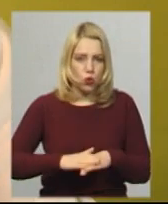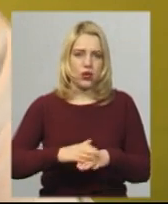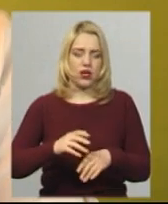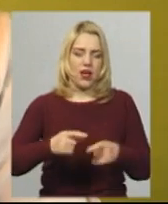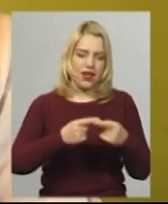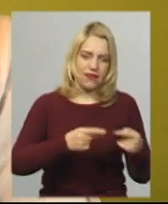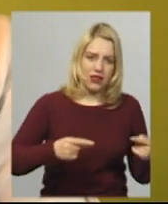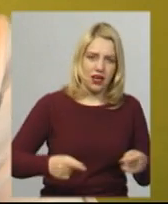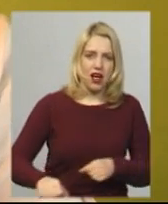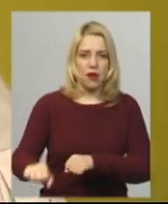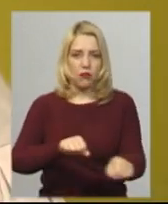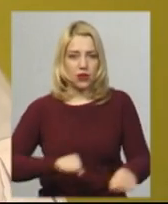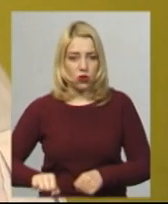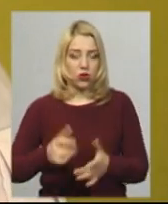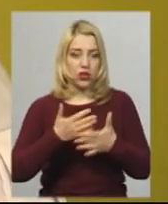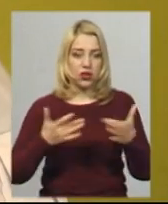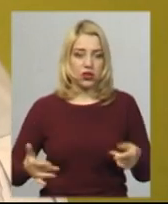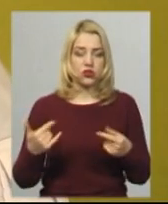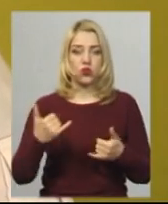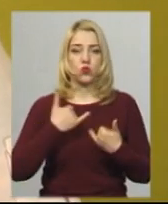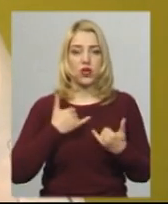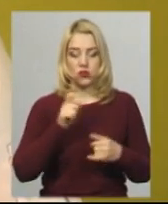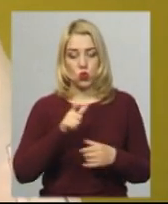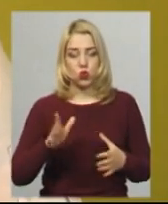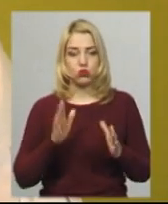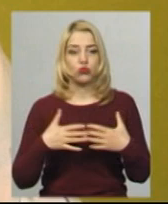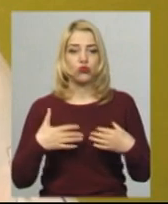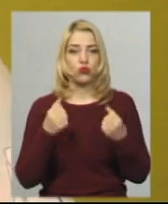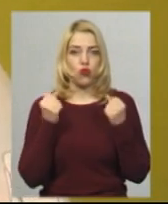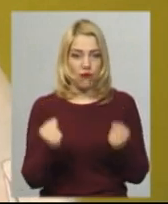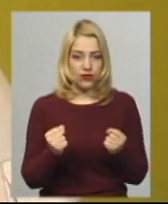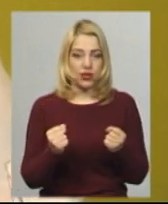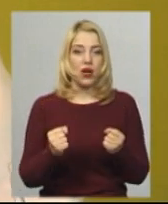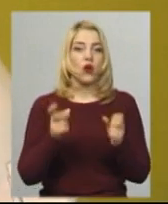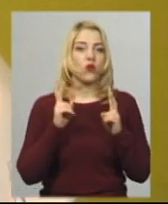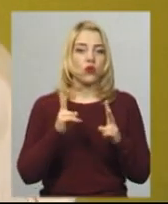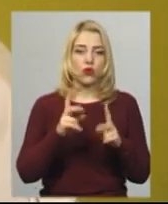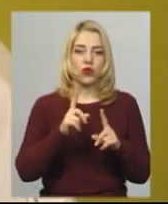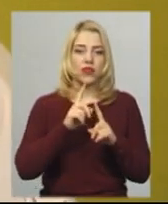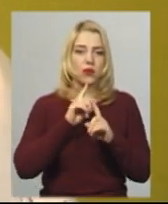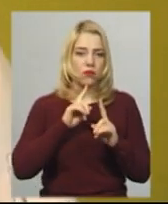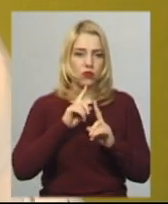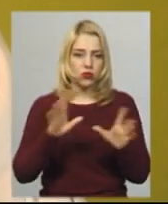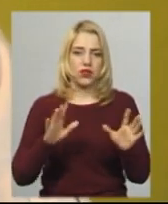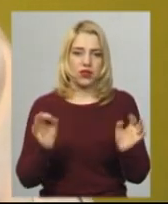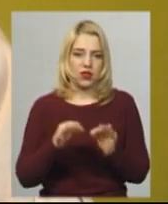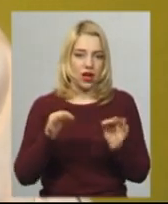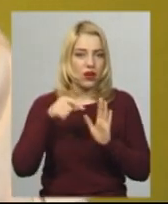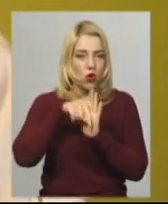підлоги і так далі поверхонь. У нас будуть люди здорові, практично здорові, в яких не повинно бути ніяких ознак